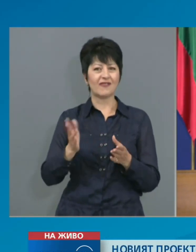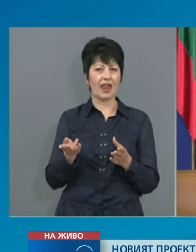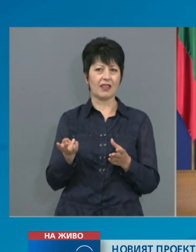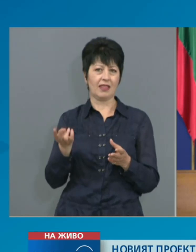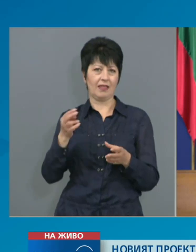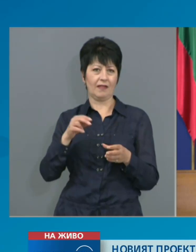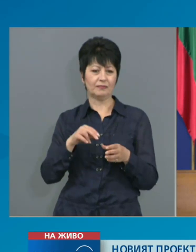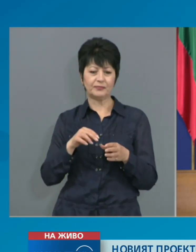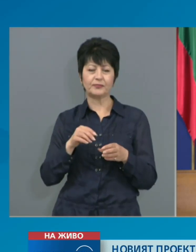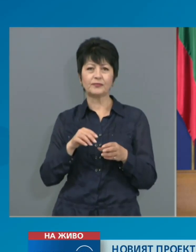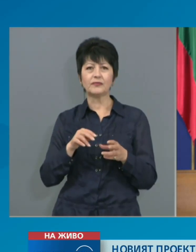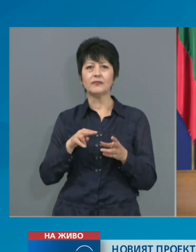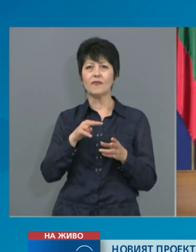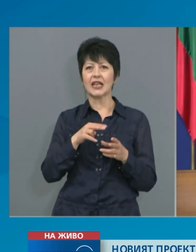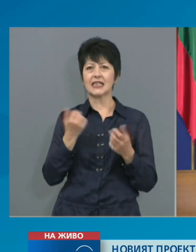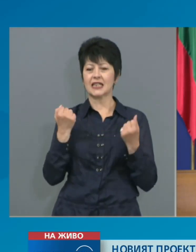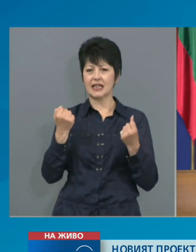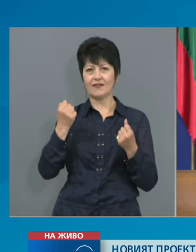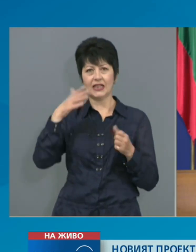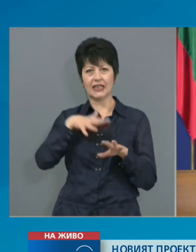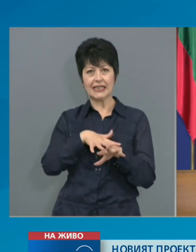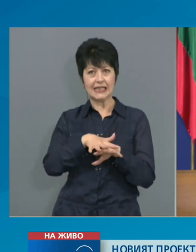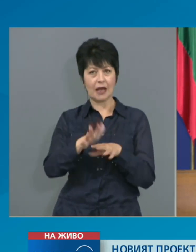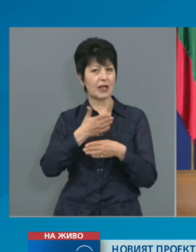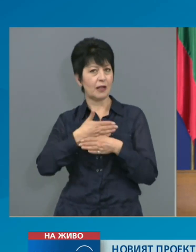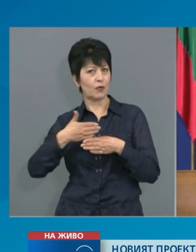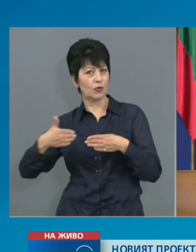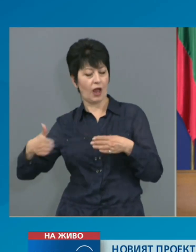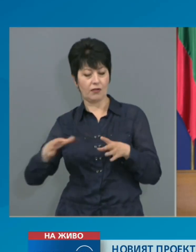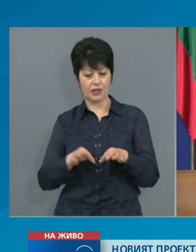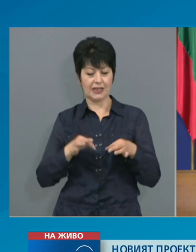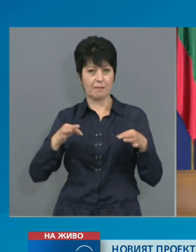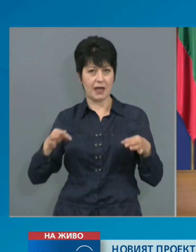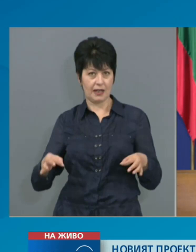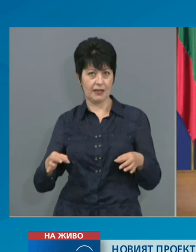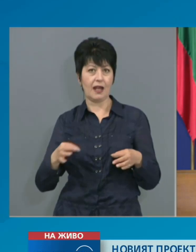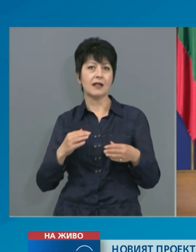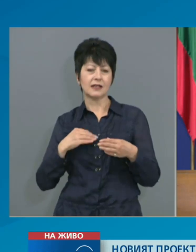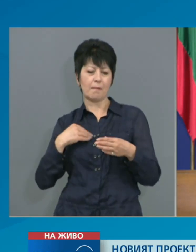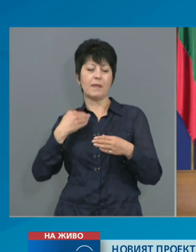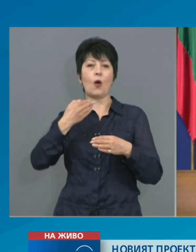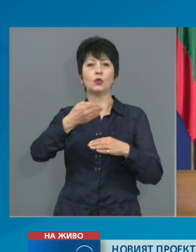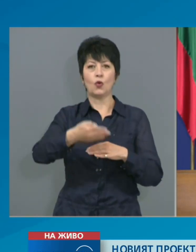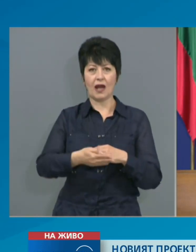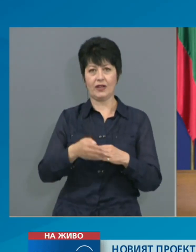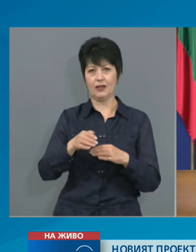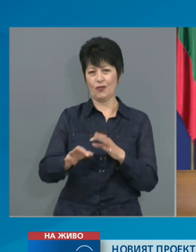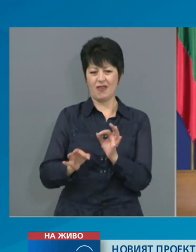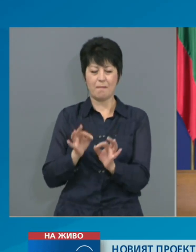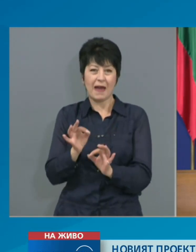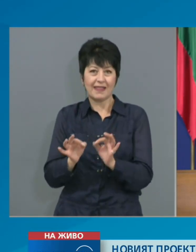здравоопазването и на здравната система да продължи мерките свързани с преодоляването на пандемията,